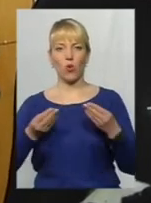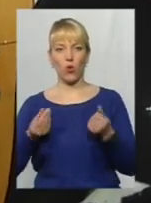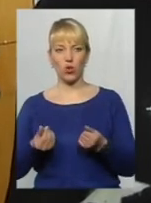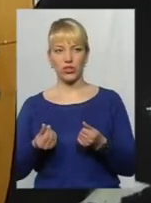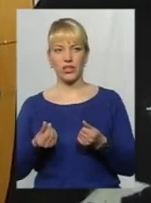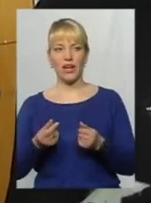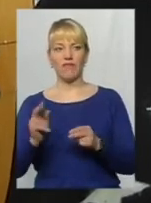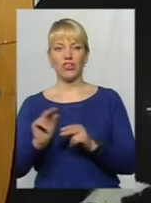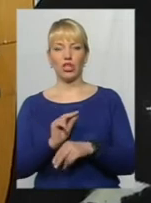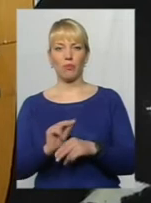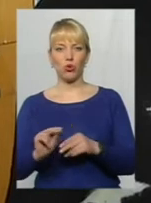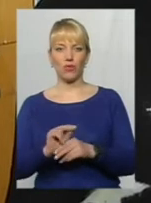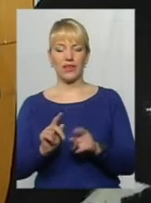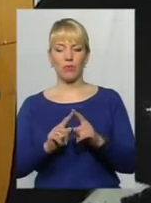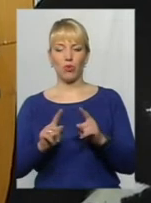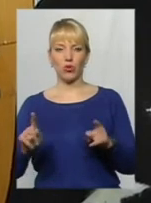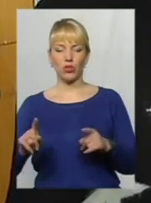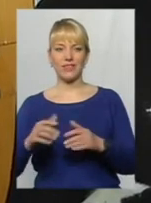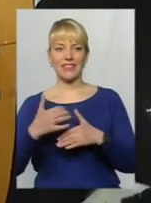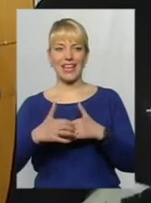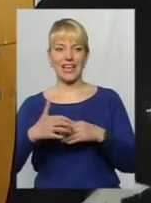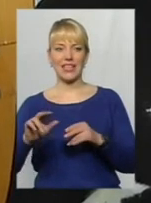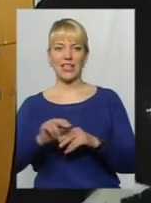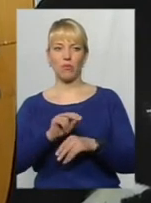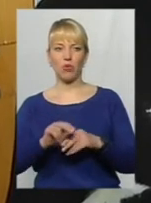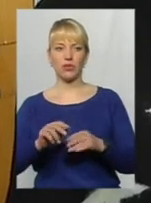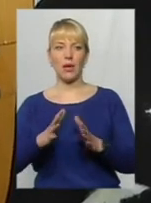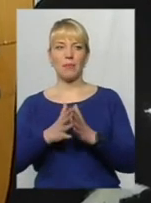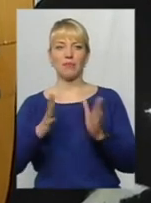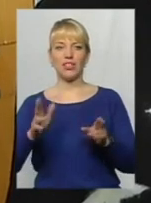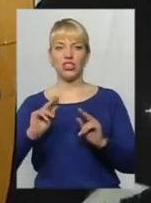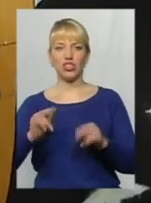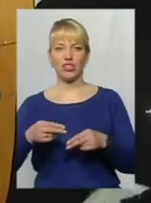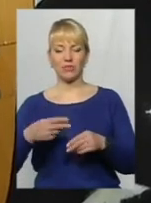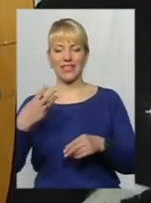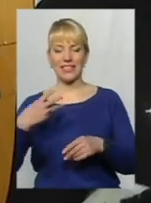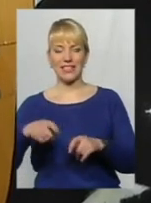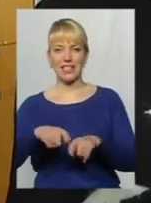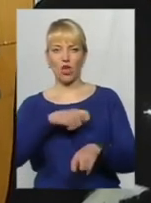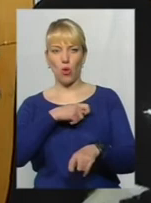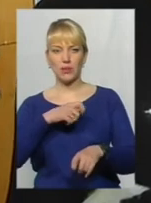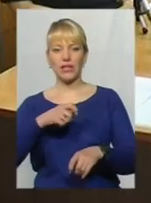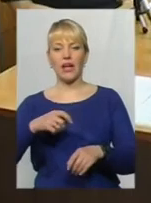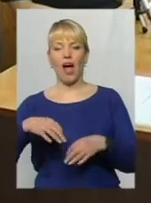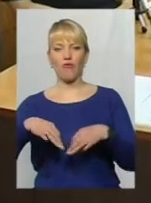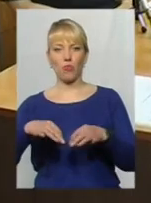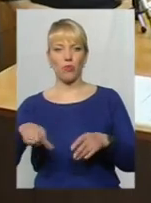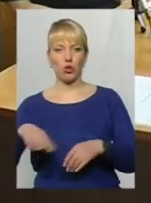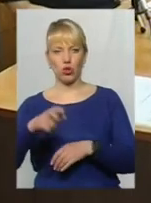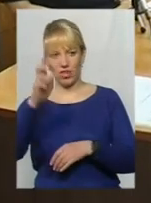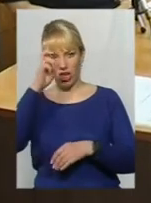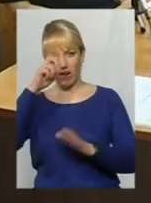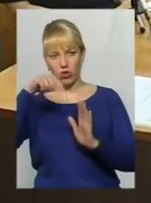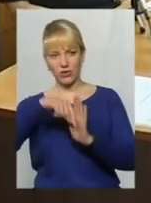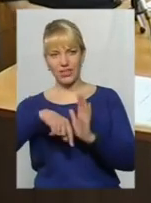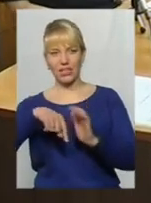відремонтувати поточним середнім ремонтом більше, як 30 кілометрів автомобільних доріг державного значення. Цього річ